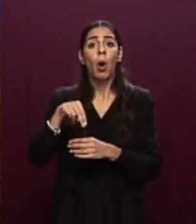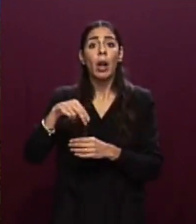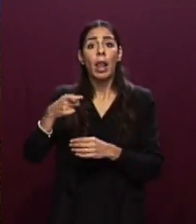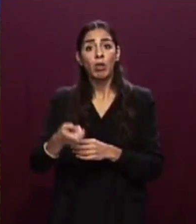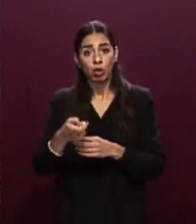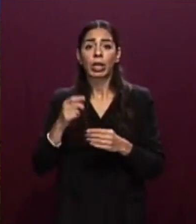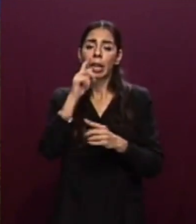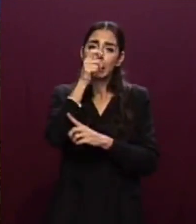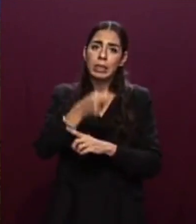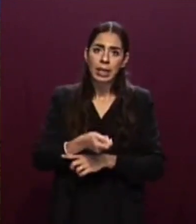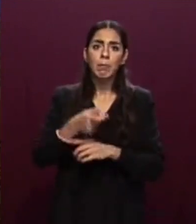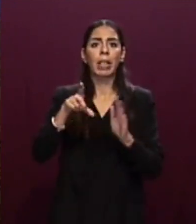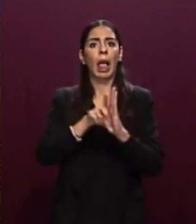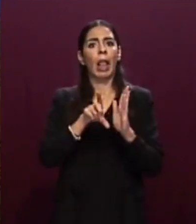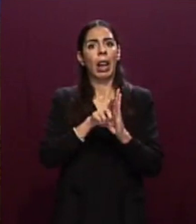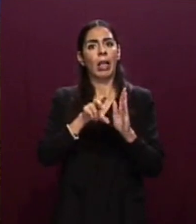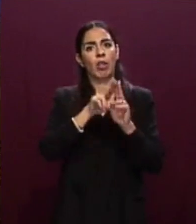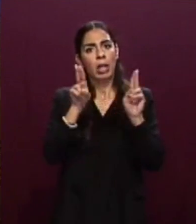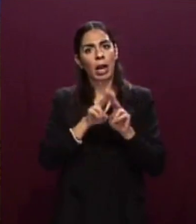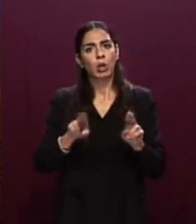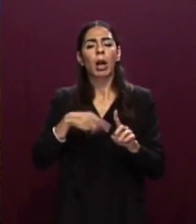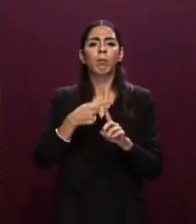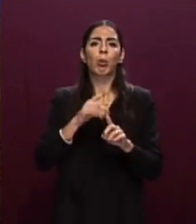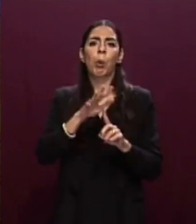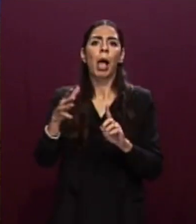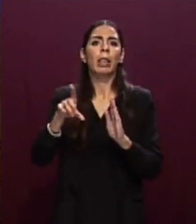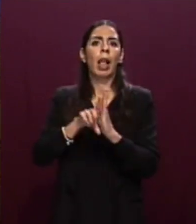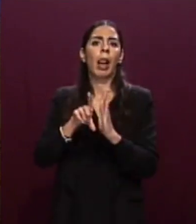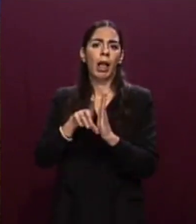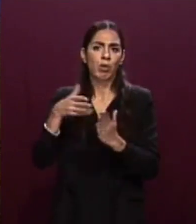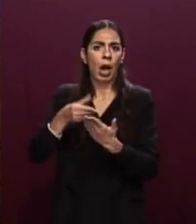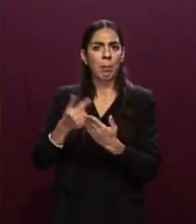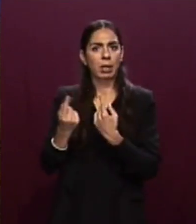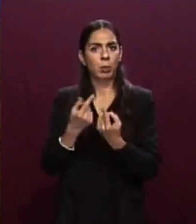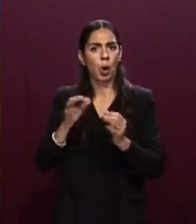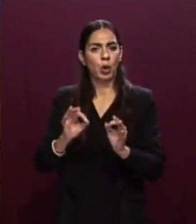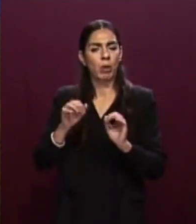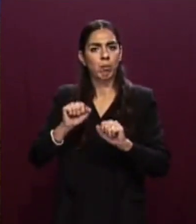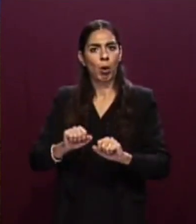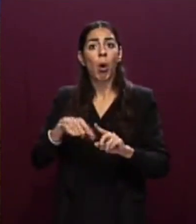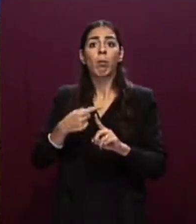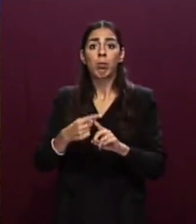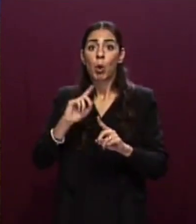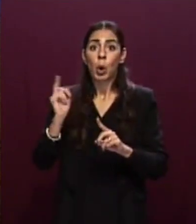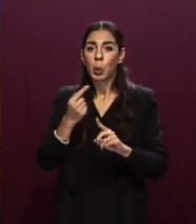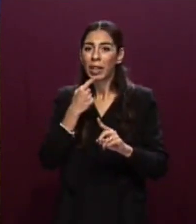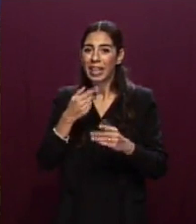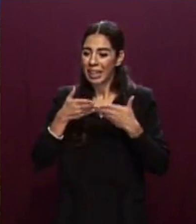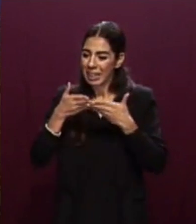le altre norme applicabili e che tutti gli Stati di bandiera si assumano le loro responsabilità in conformità alle stesse.